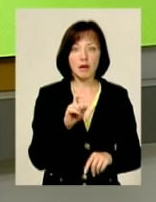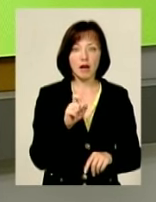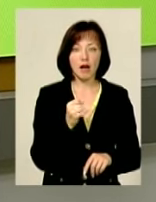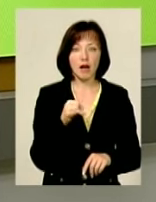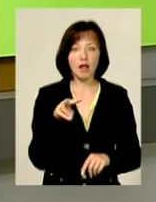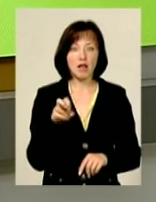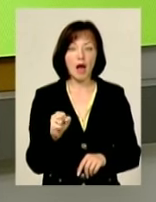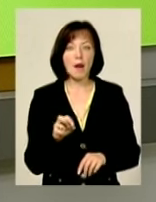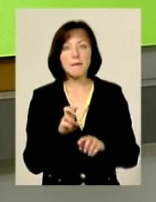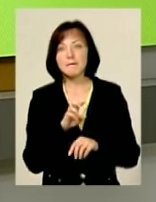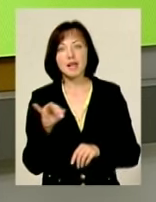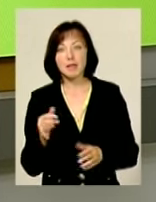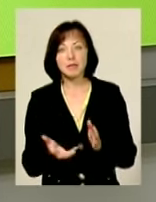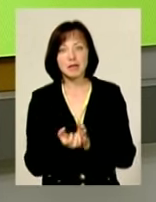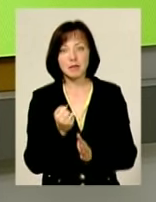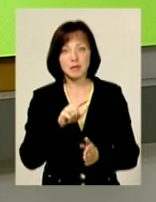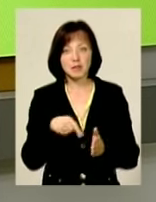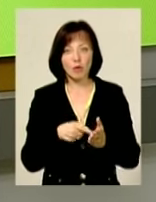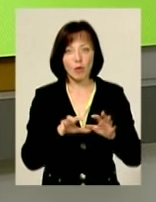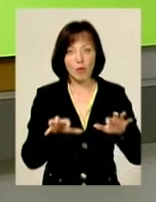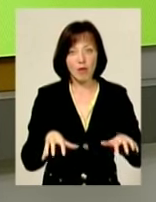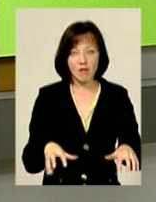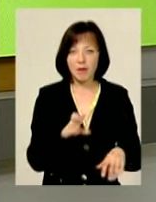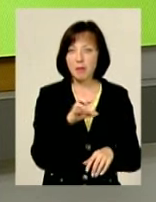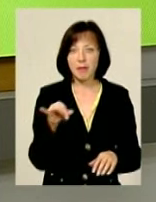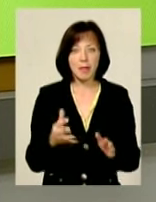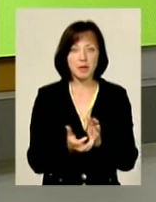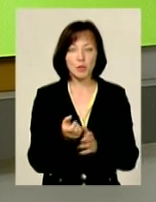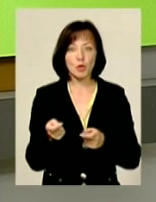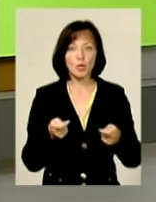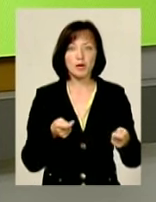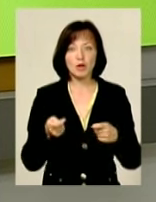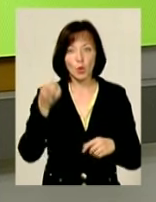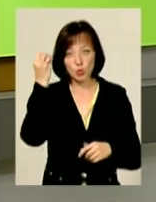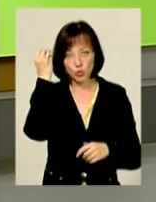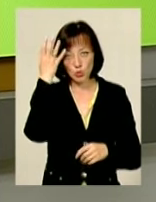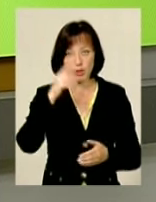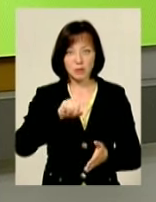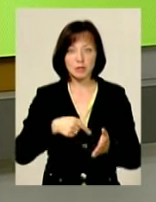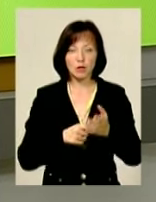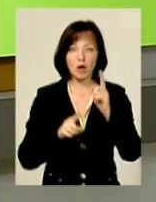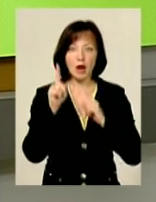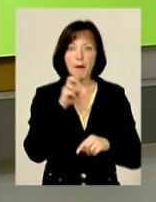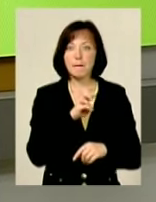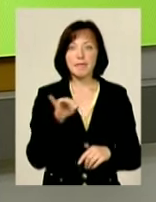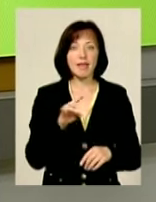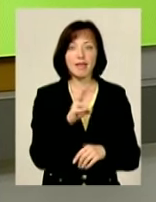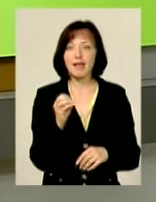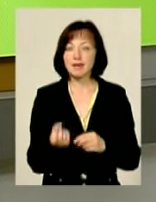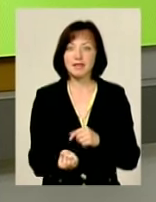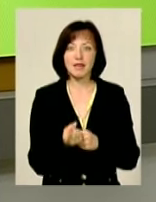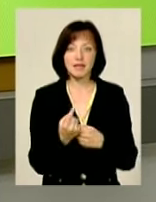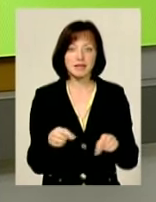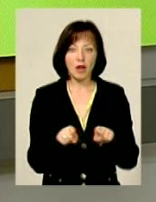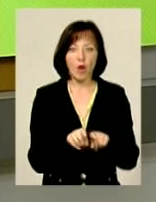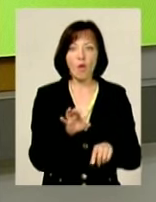якби непідтримки пана Семчишина міська рада, якби не підключилося управління культури міської ради, якби не з'явився, ну,